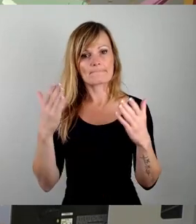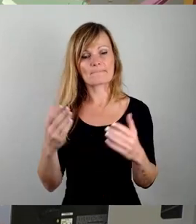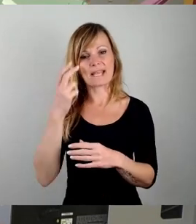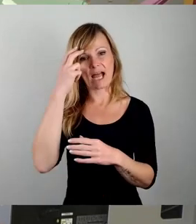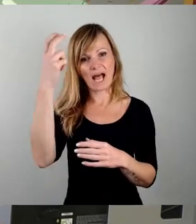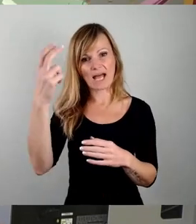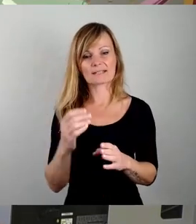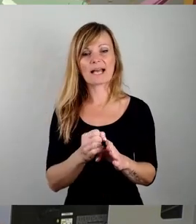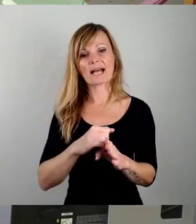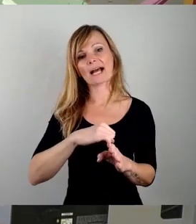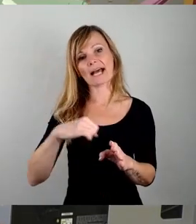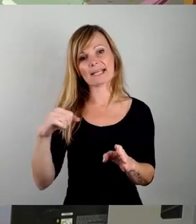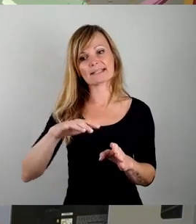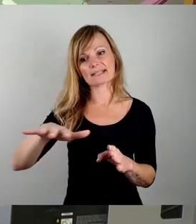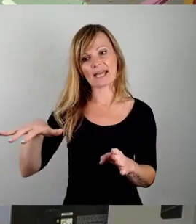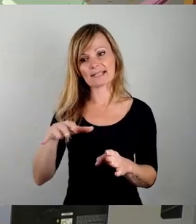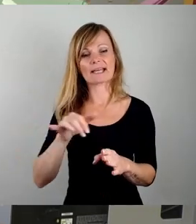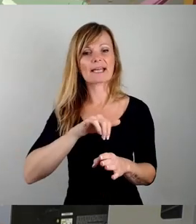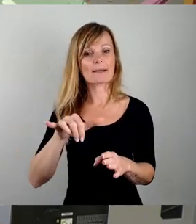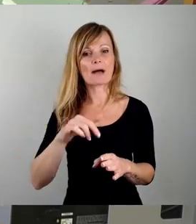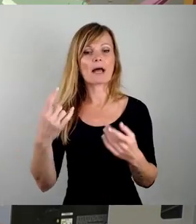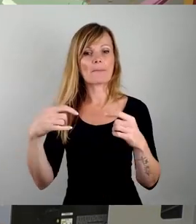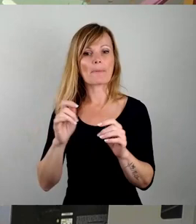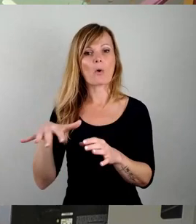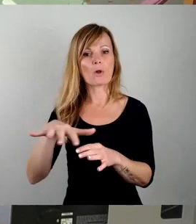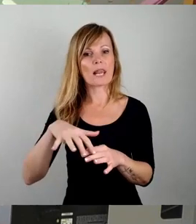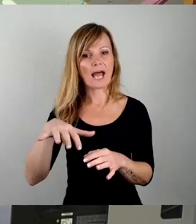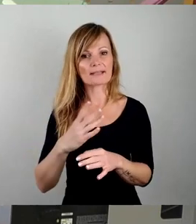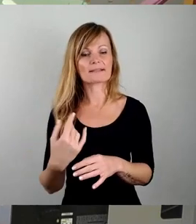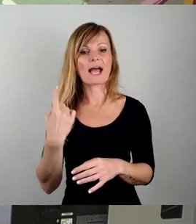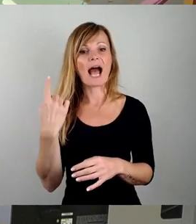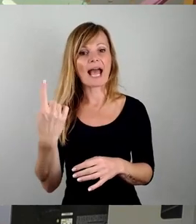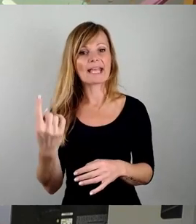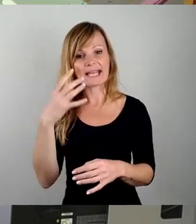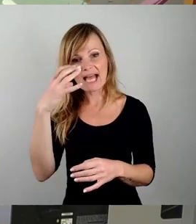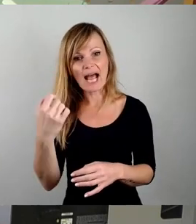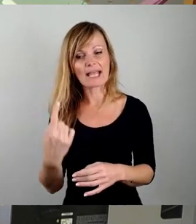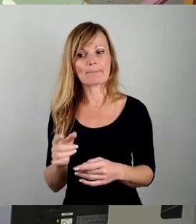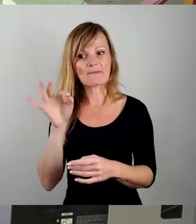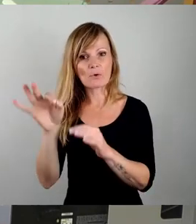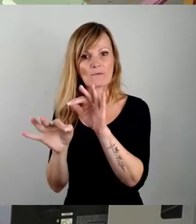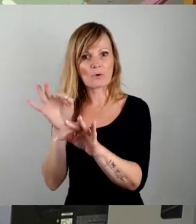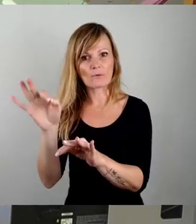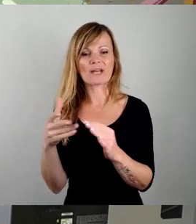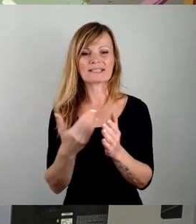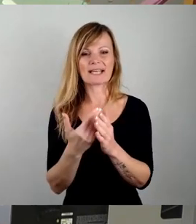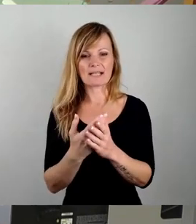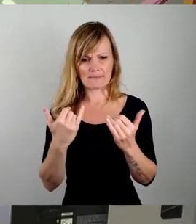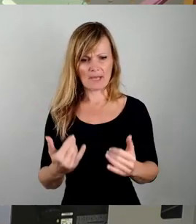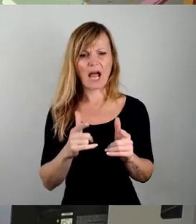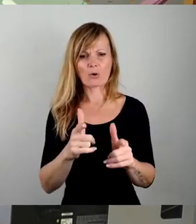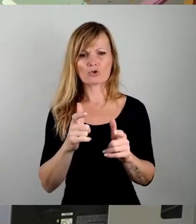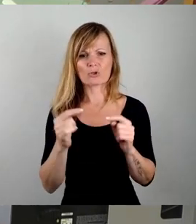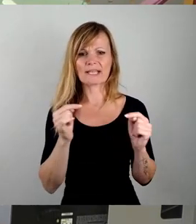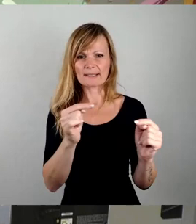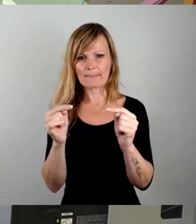für Bauland, für Eigenheime ein und deswegen verstehe ich überhaupt nicht die Debatten, die Sie hier in den Ausschüssen und jetzt hier auch